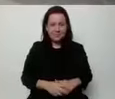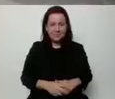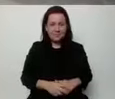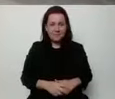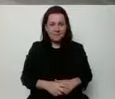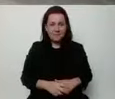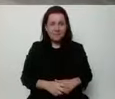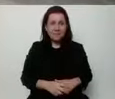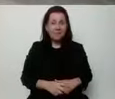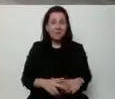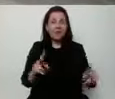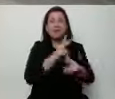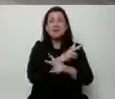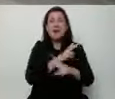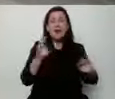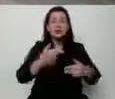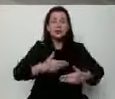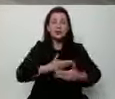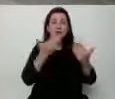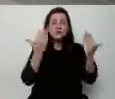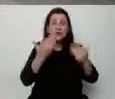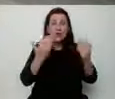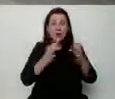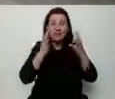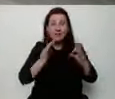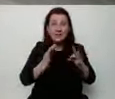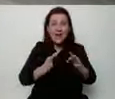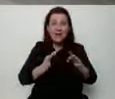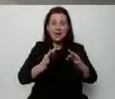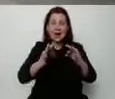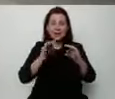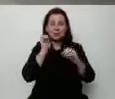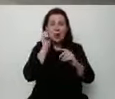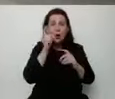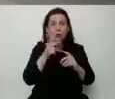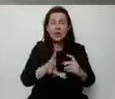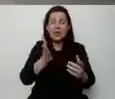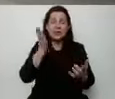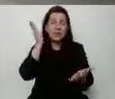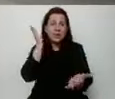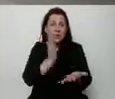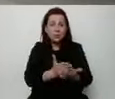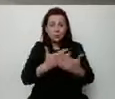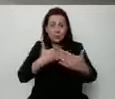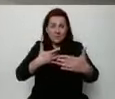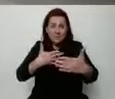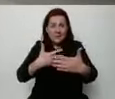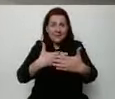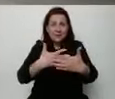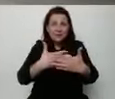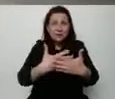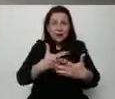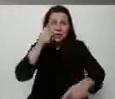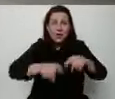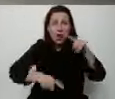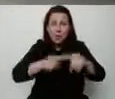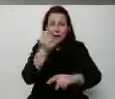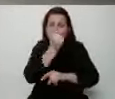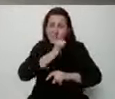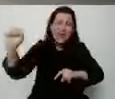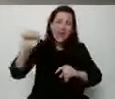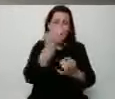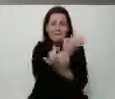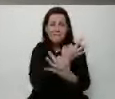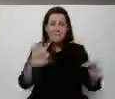Każdy dzień już teraz tylko mocniej, każdy dzień już tylko bliżej normalnej, demokratycznej, wolnej,